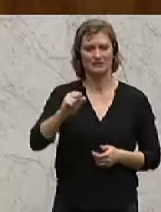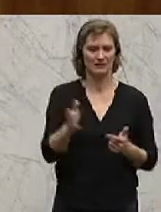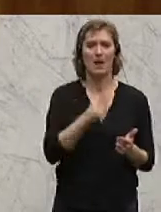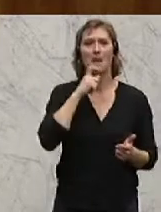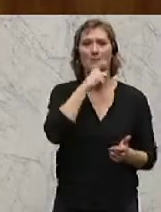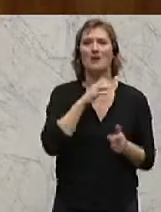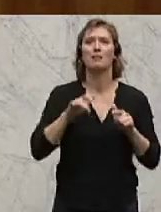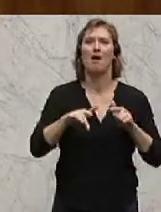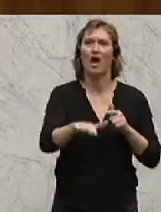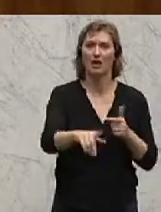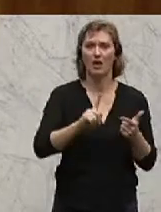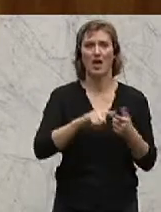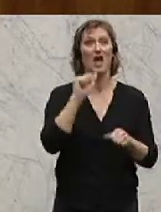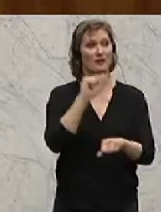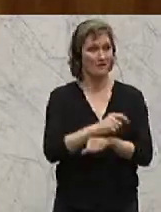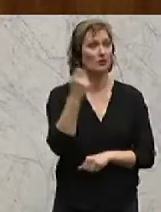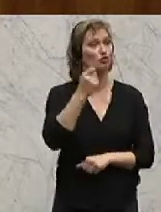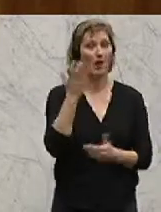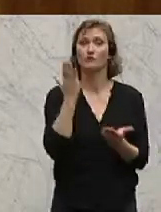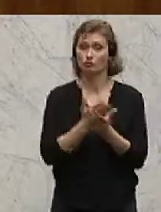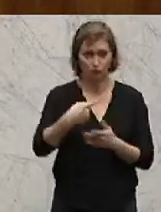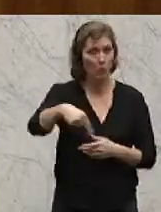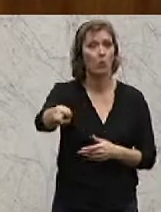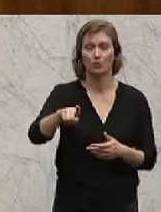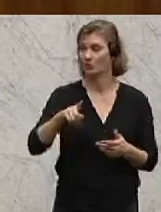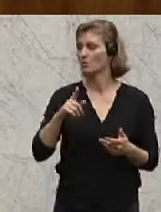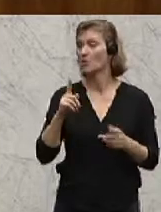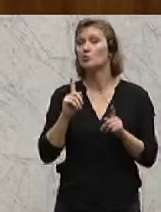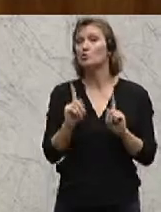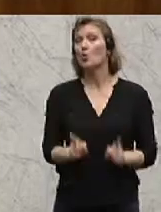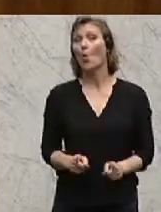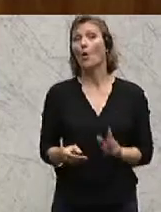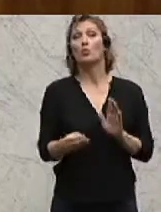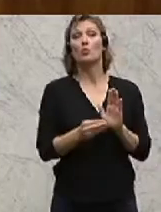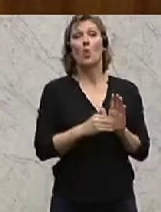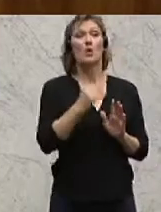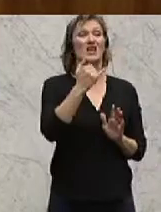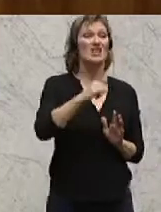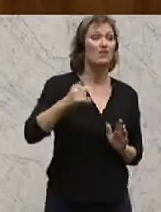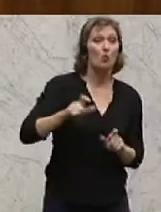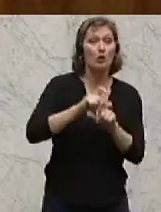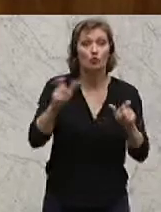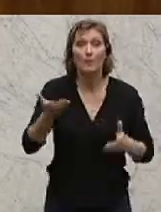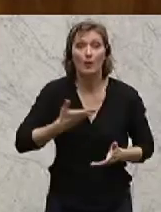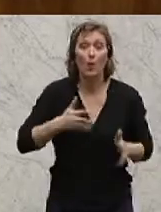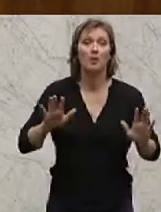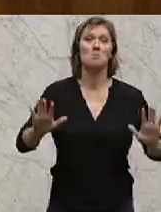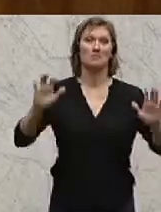Birnbacher, die ja eine Gefängnisstrafe schon antreten haben müssen. Und sollte sich noch eine Individualschuld herausstellen,